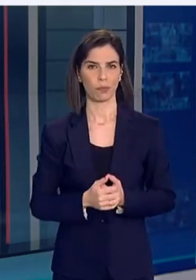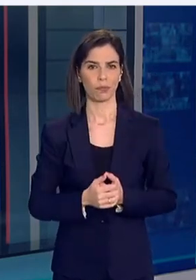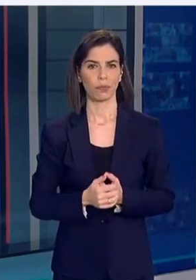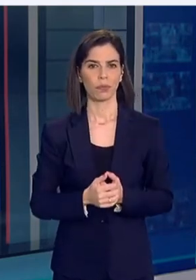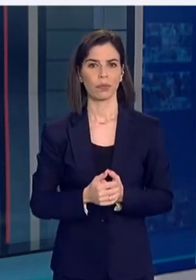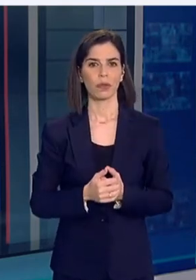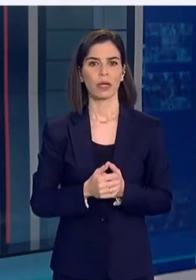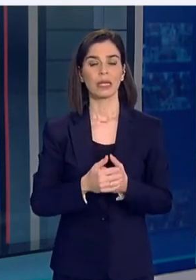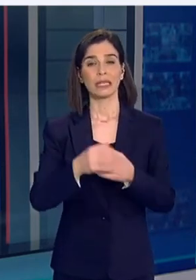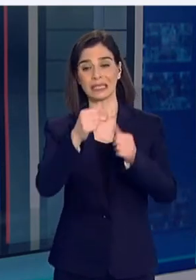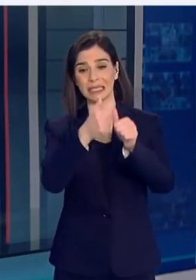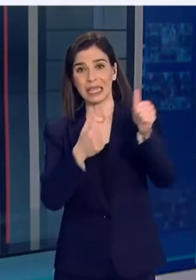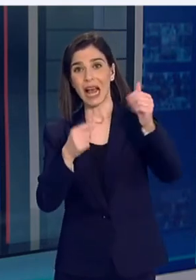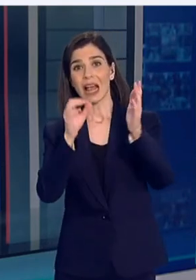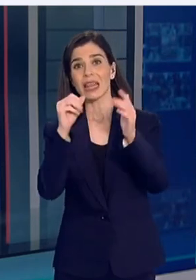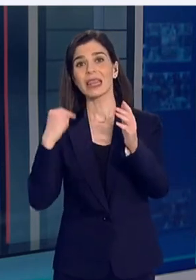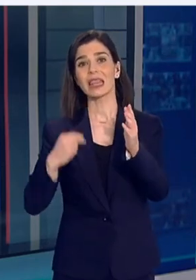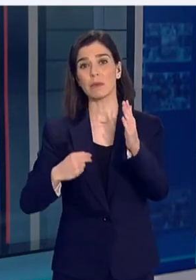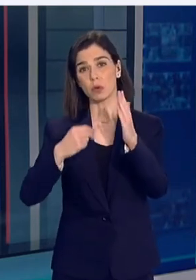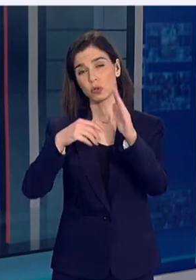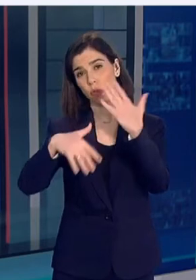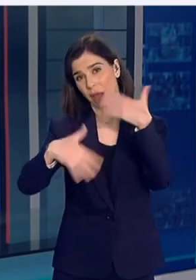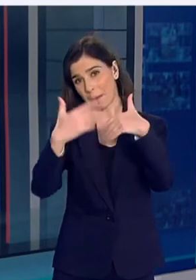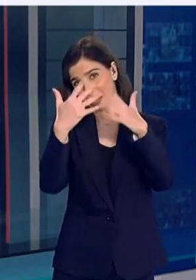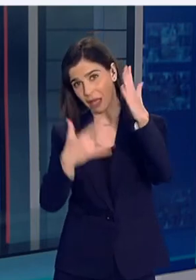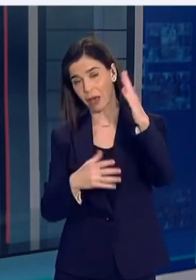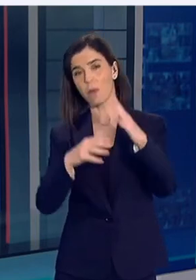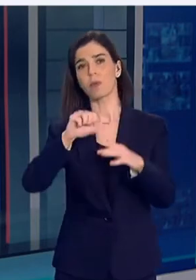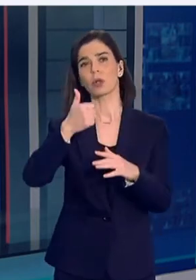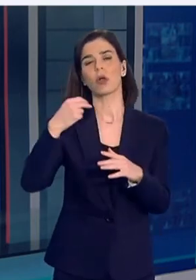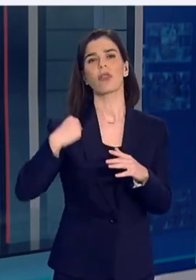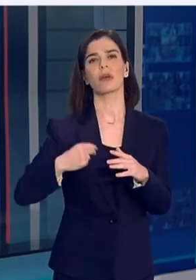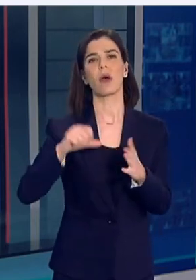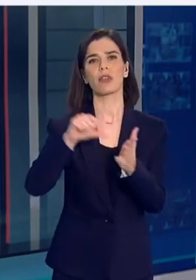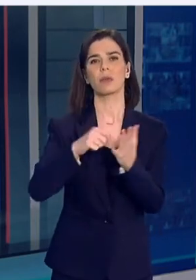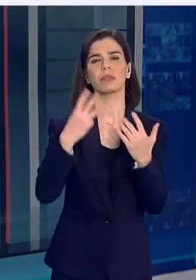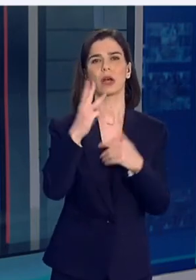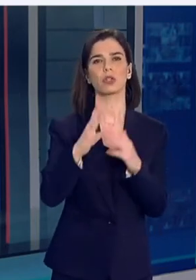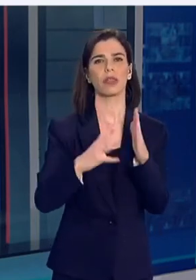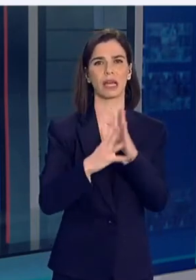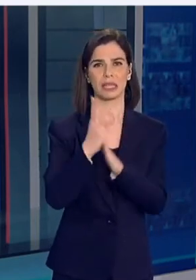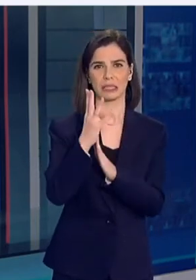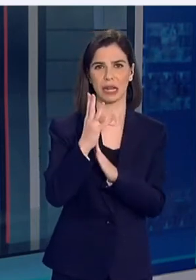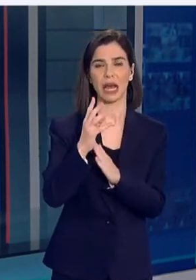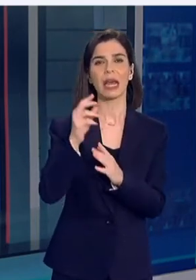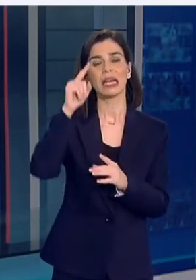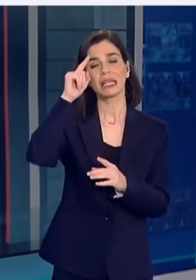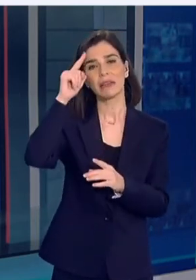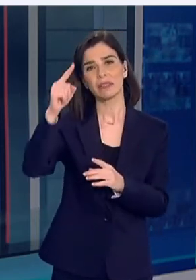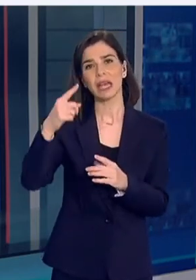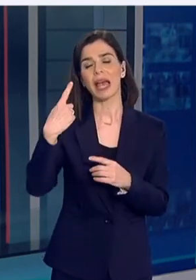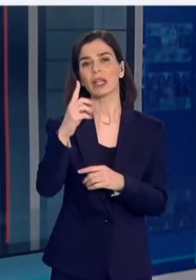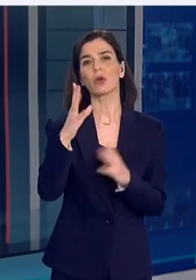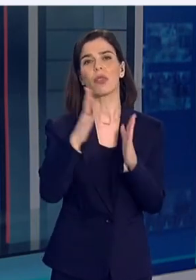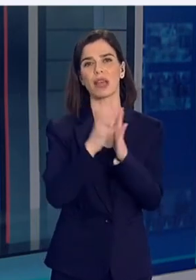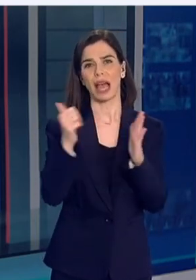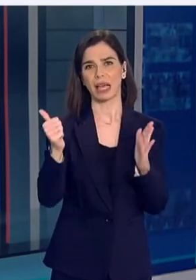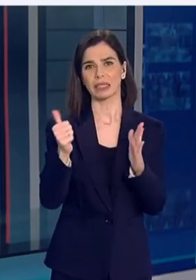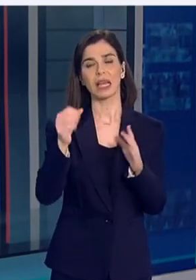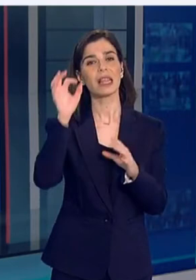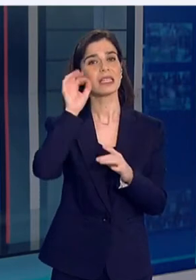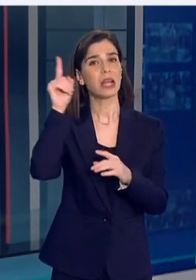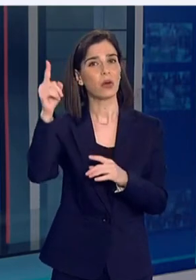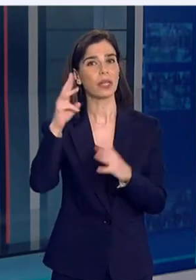των δήμων που είχαν κρούσματα, πρώτος είναι ο Δήμος Αθηναίων με 314, η Κηφισιά με 116, η